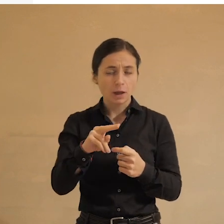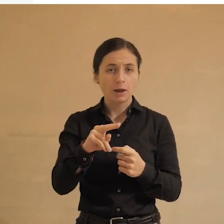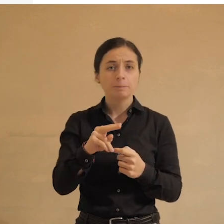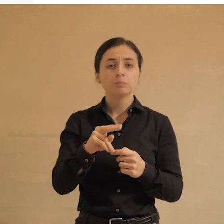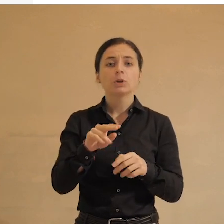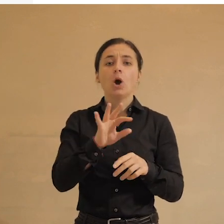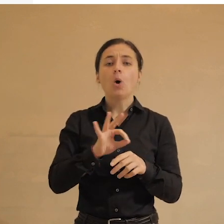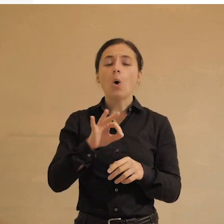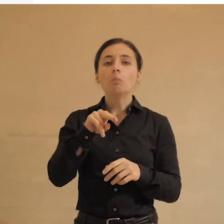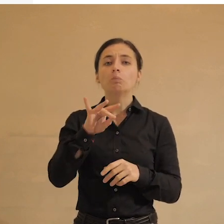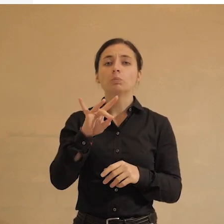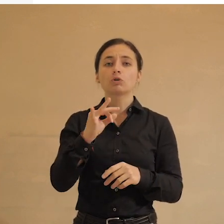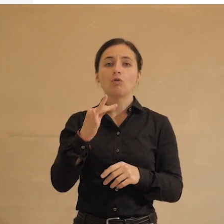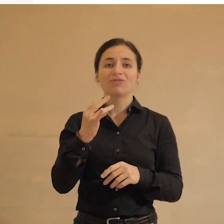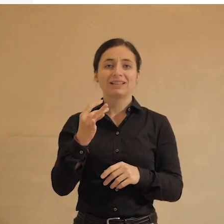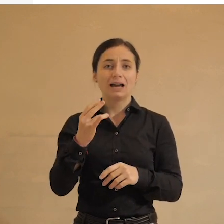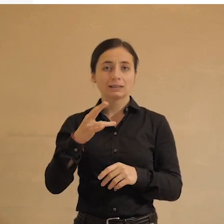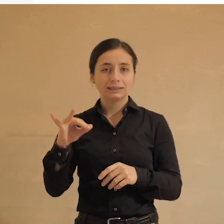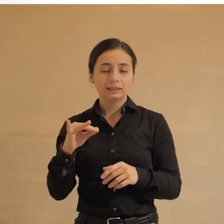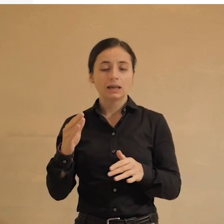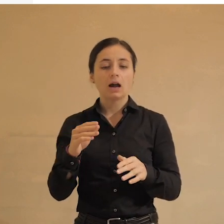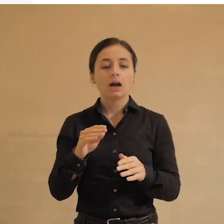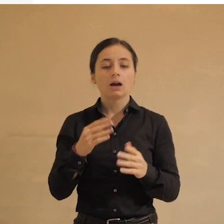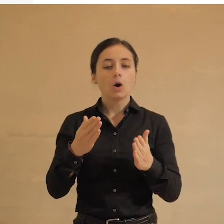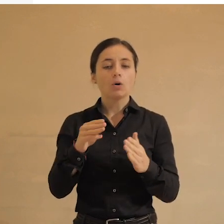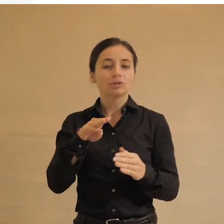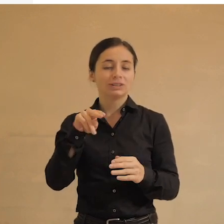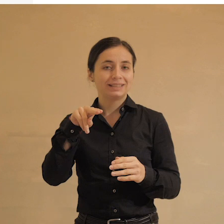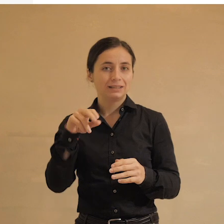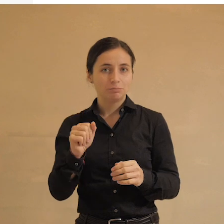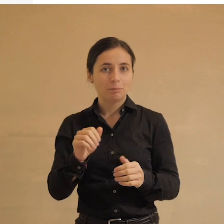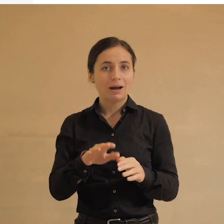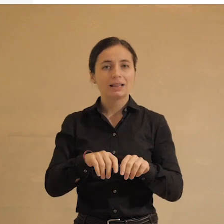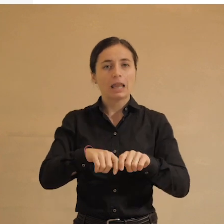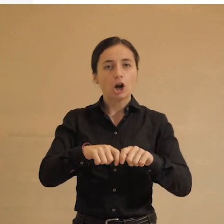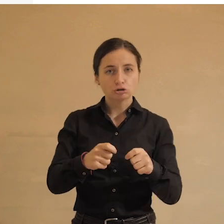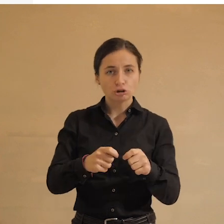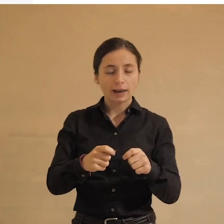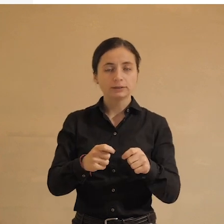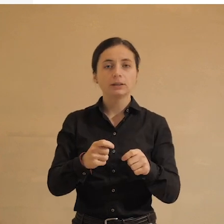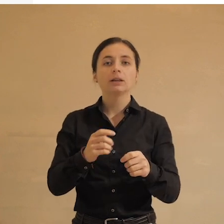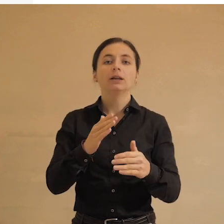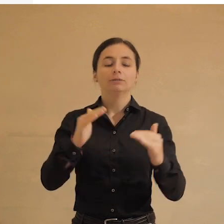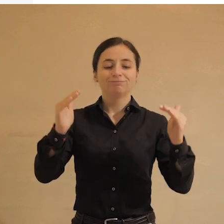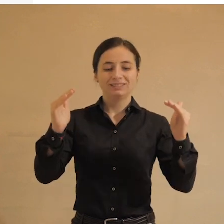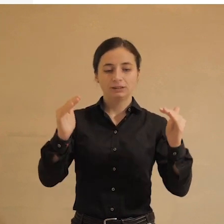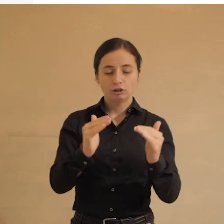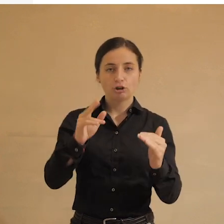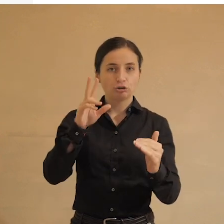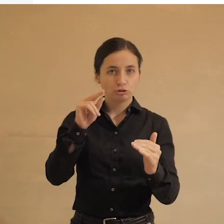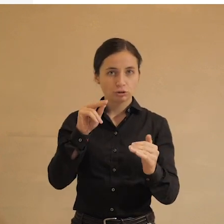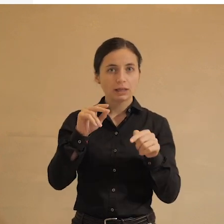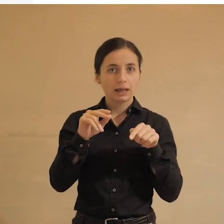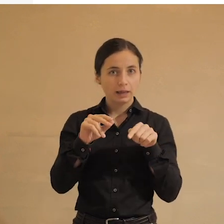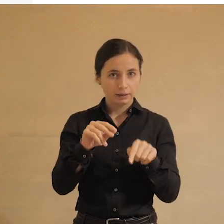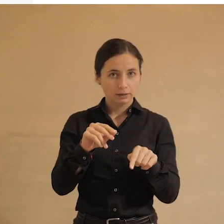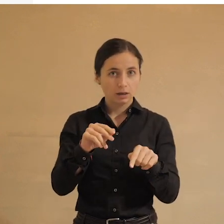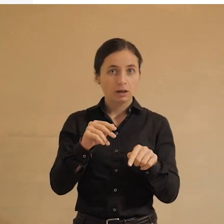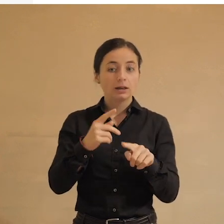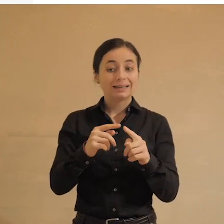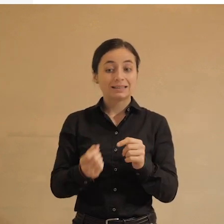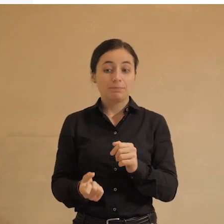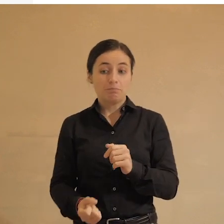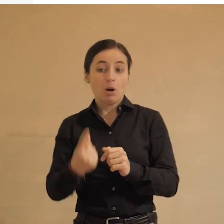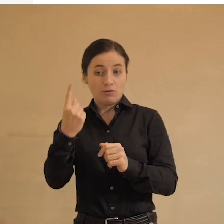профилактика определенного типа нарушений коррелирует с снижением числа этих нарушений, коррелирует с